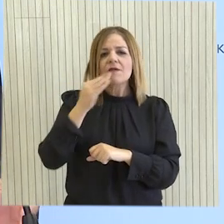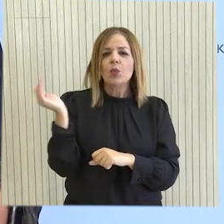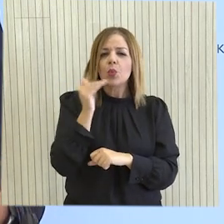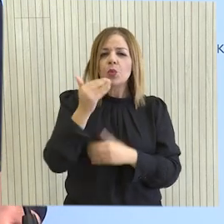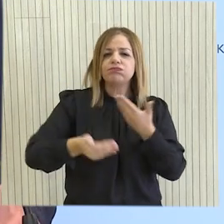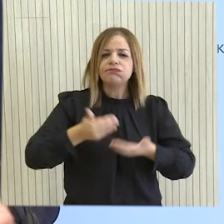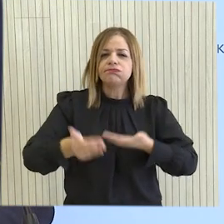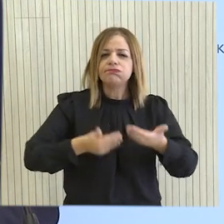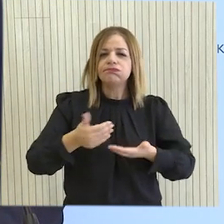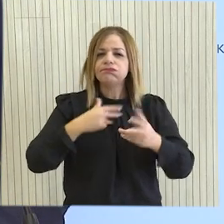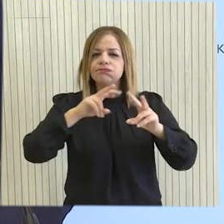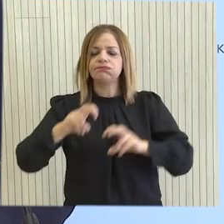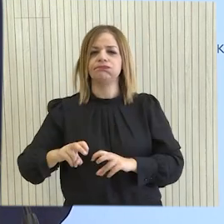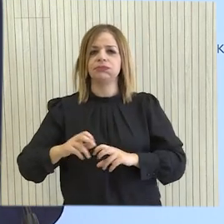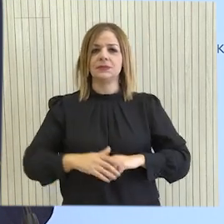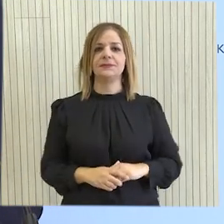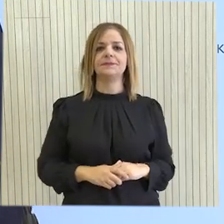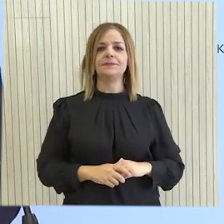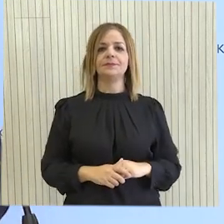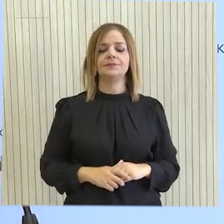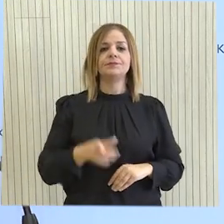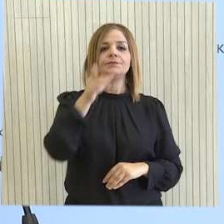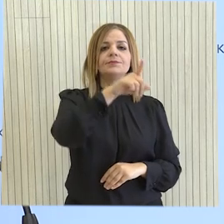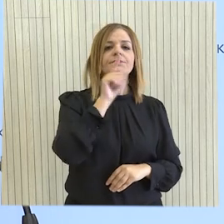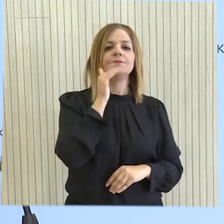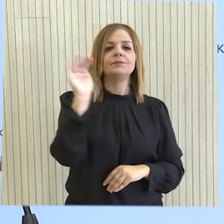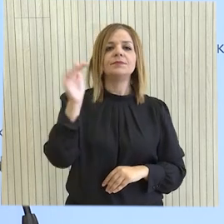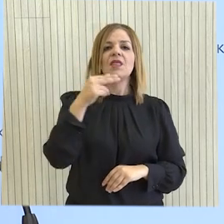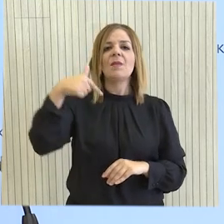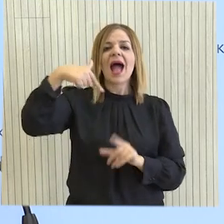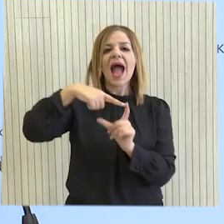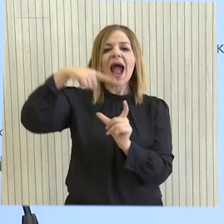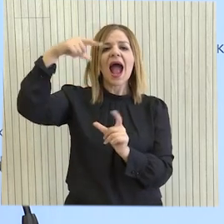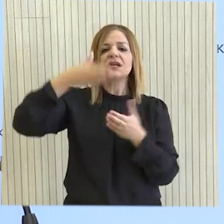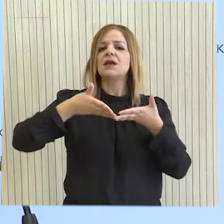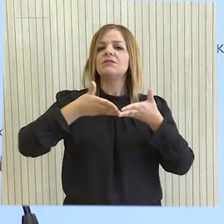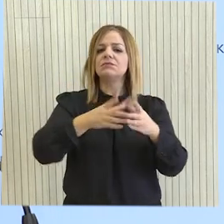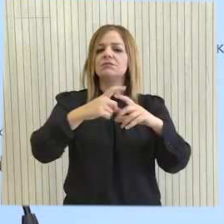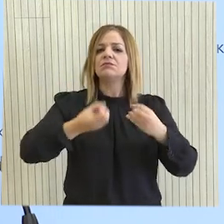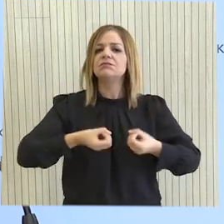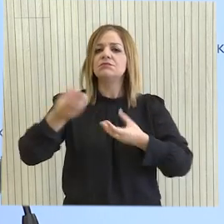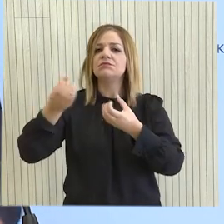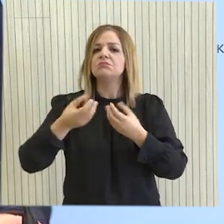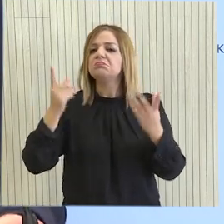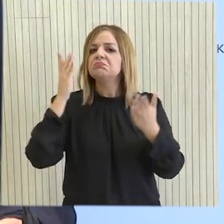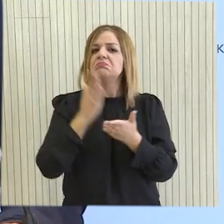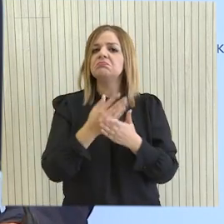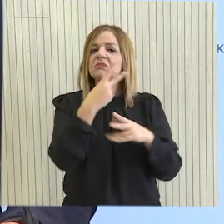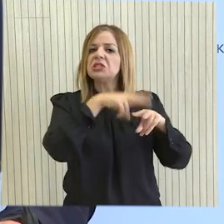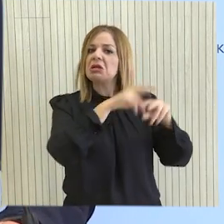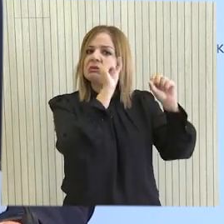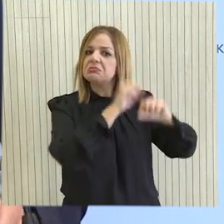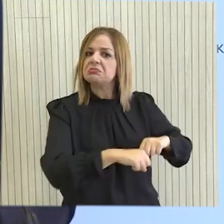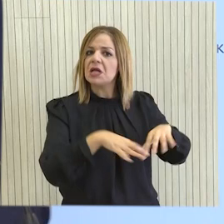ραγδαίους ρυθμούς αν θέλετε. Αυτή η εξέταση του πλαίσιο. Κάτι νεότερο διαδικάζα τα εταιρική απόφαση από την κυβέρνηση του ΡΕΙ